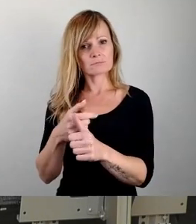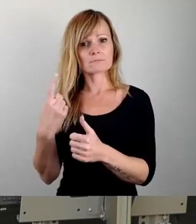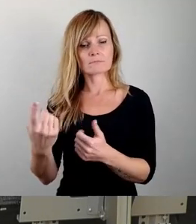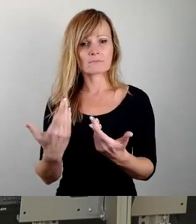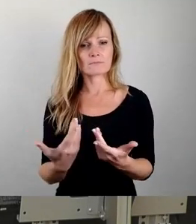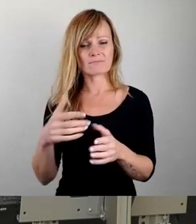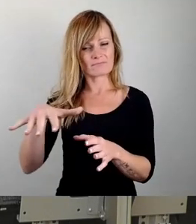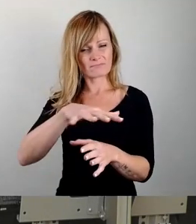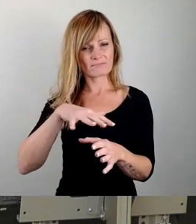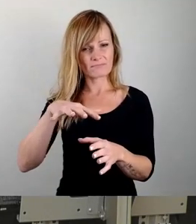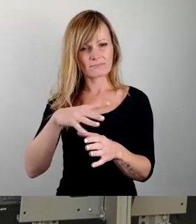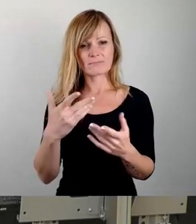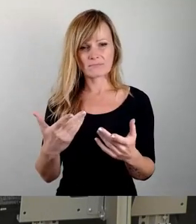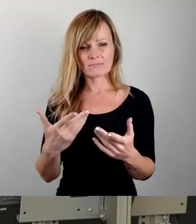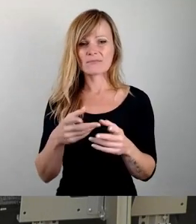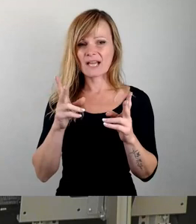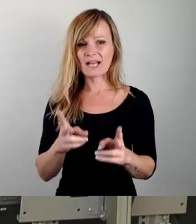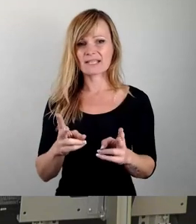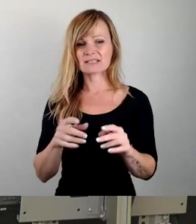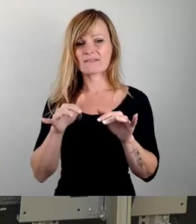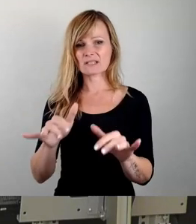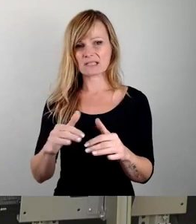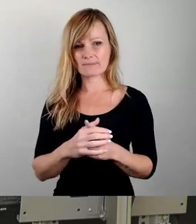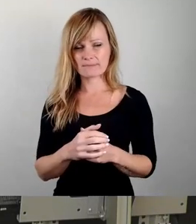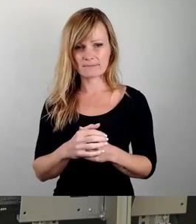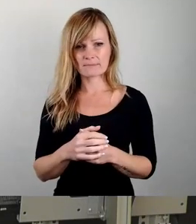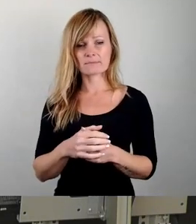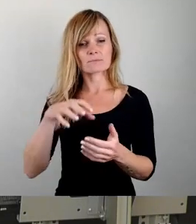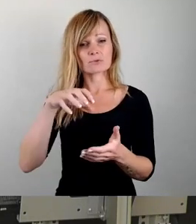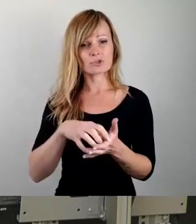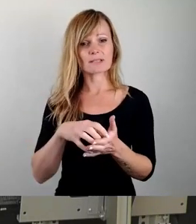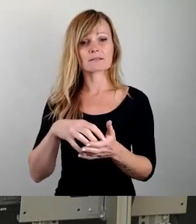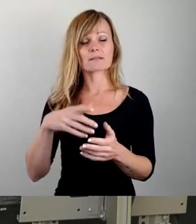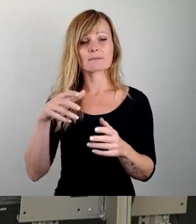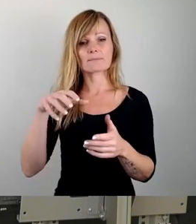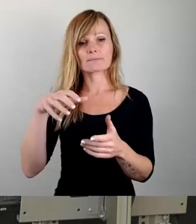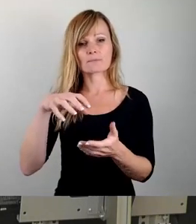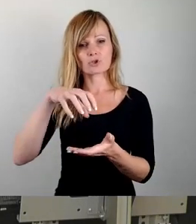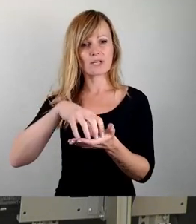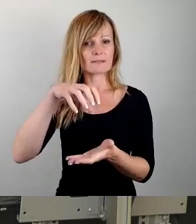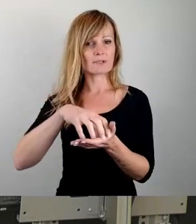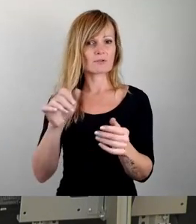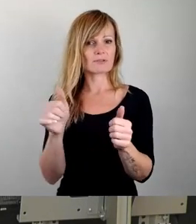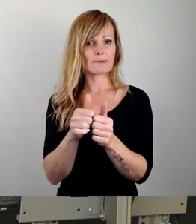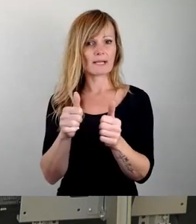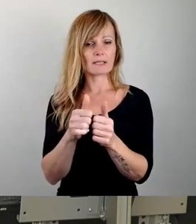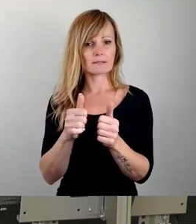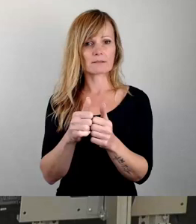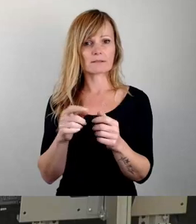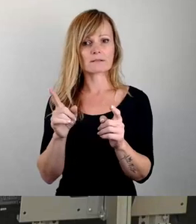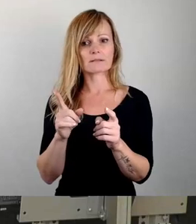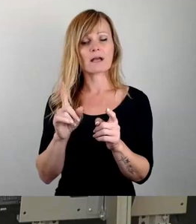Bereich und dies recht wirksam. Die Stadtbezirksbeiräte werden dadurch ganz nebenbei gehörig entlastet.